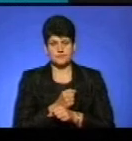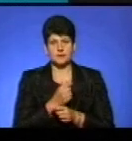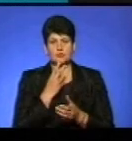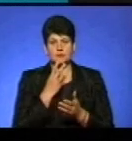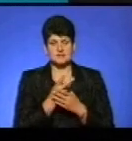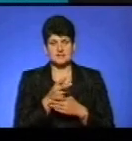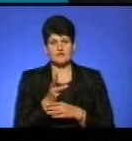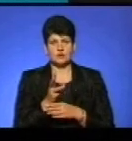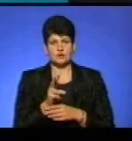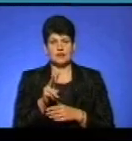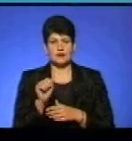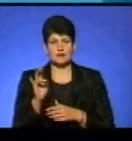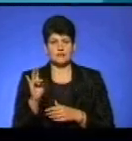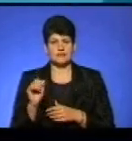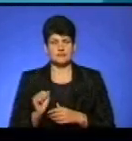відеоматеріал знанівців.